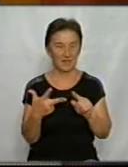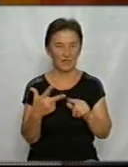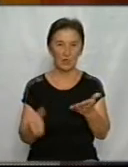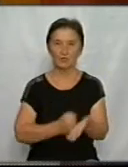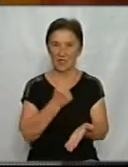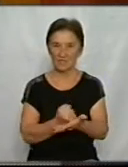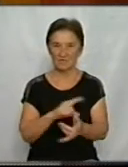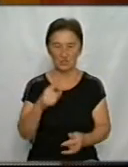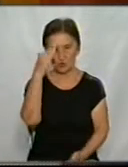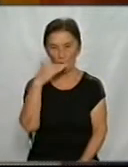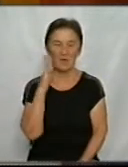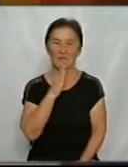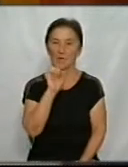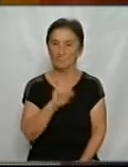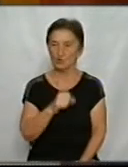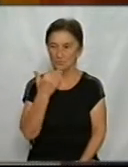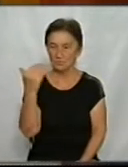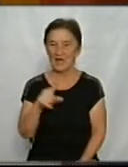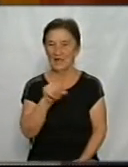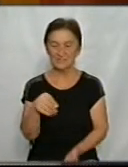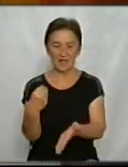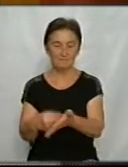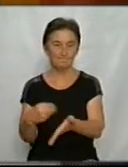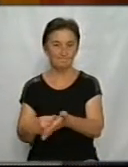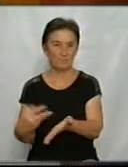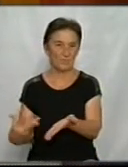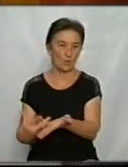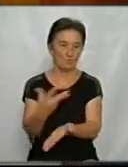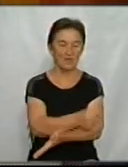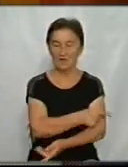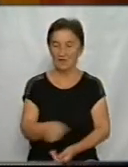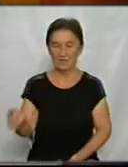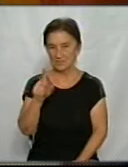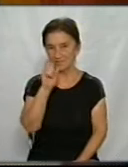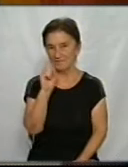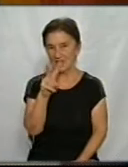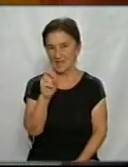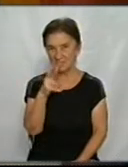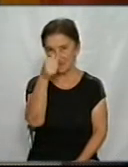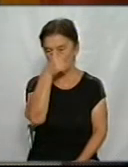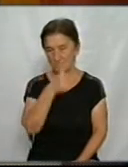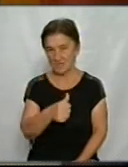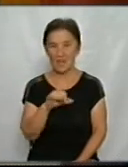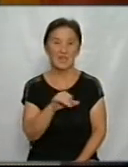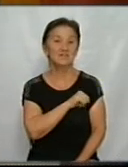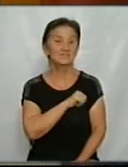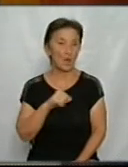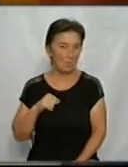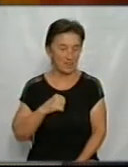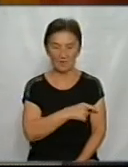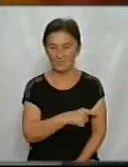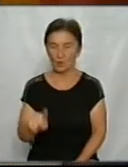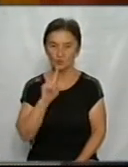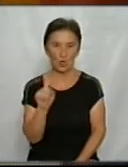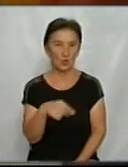батьки дитини можуть звернутися за компенсацією протягом 12 місяців з дати народження дитини та самостійно протягом року